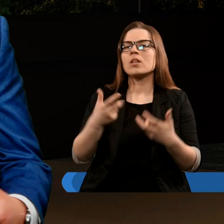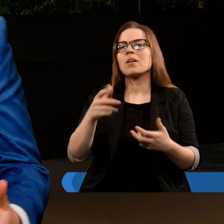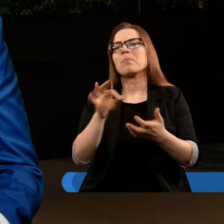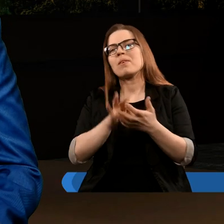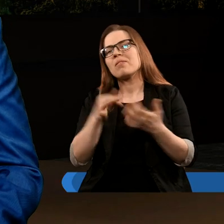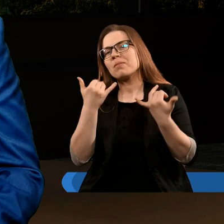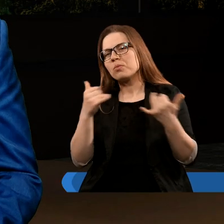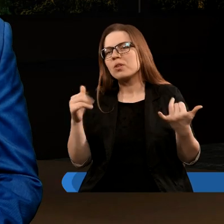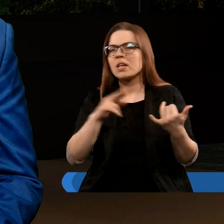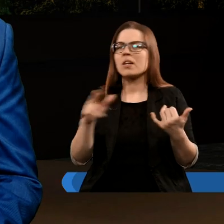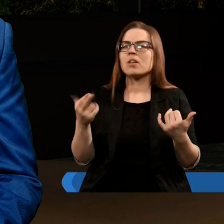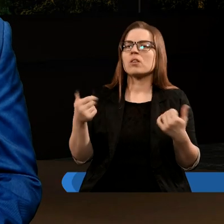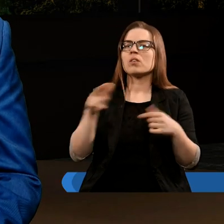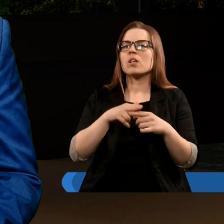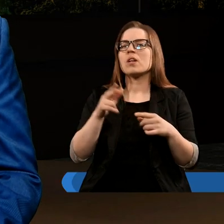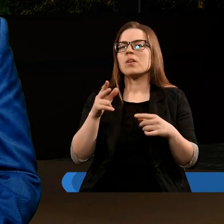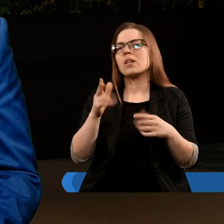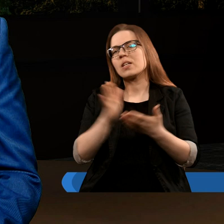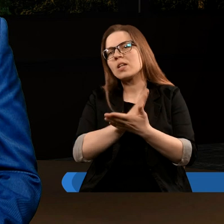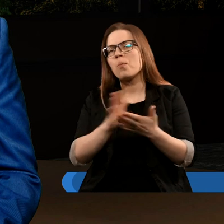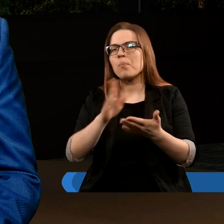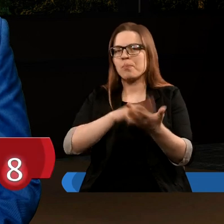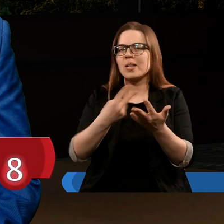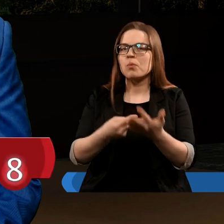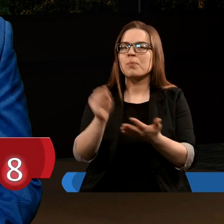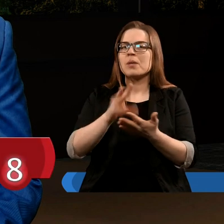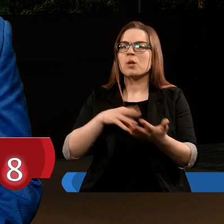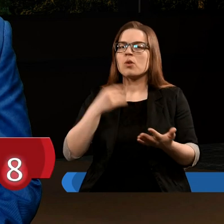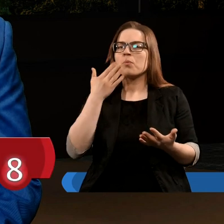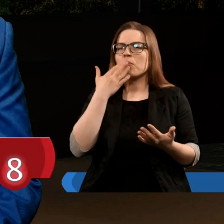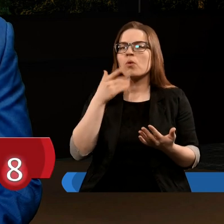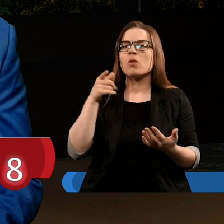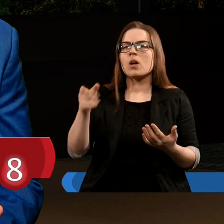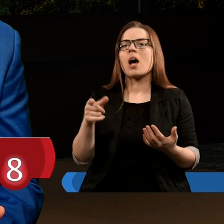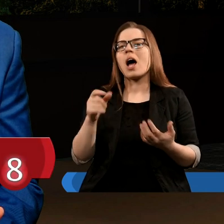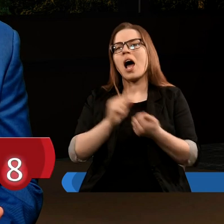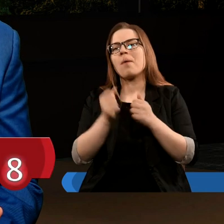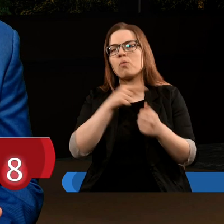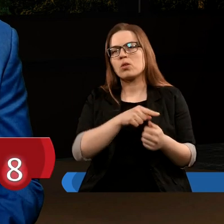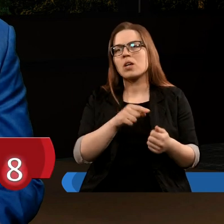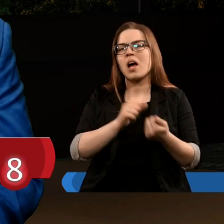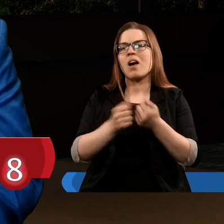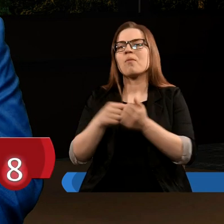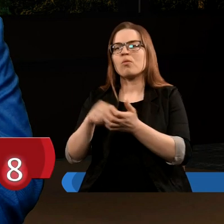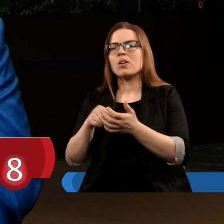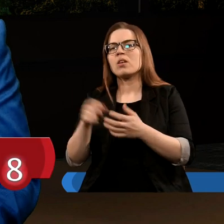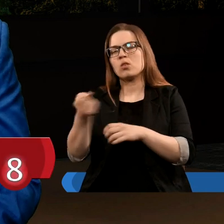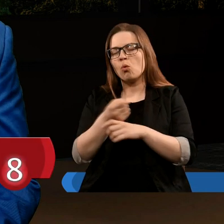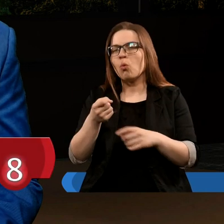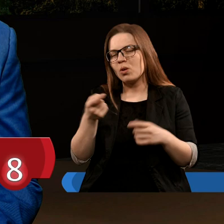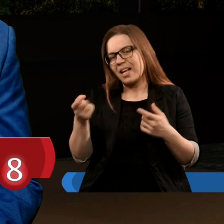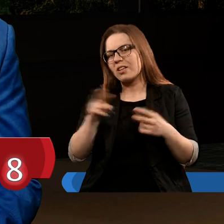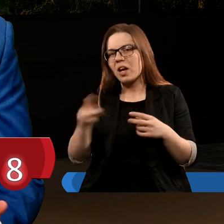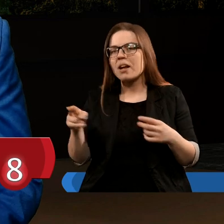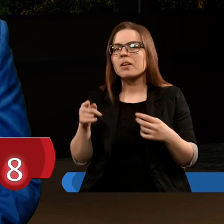pewnymi gadami, które ich kąsały, a jak niektóre przekłady Biblii mówią, były to smoki albo ogniste, albo właśnie rude czy